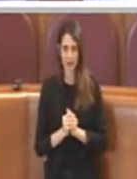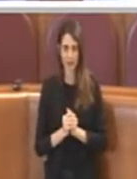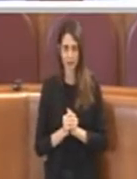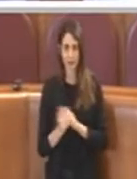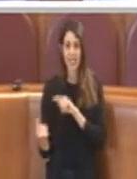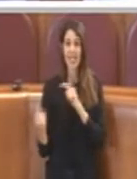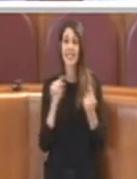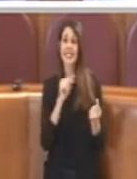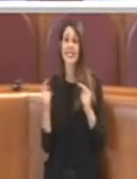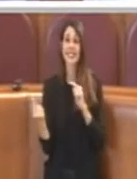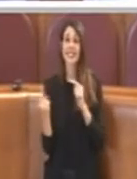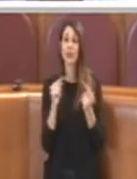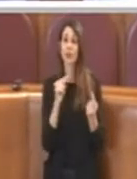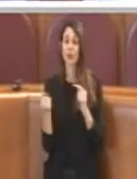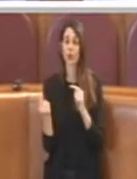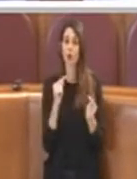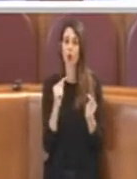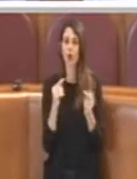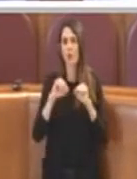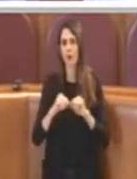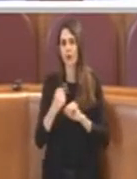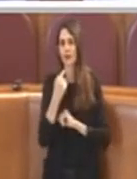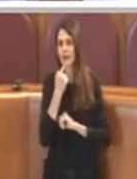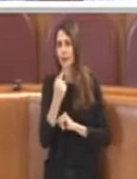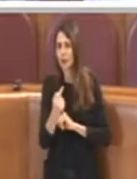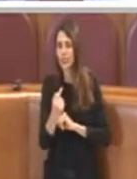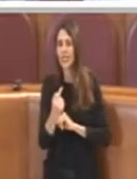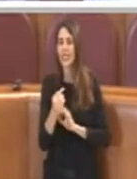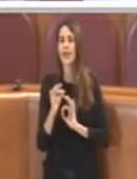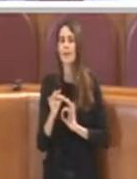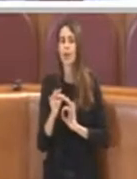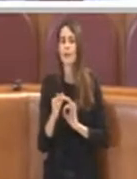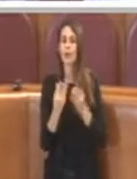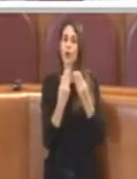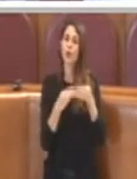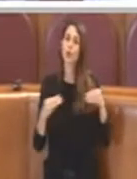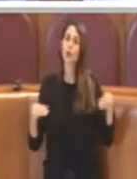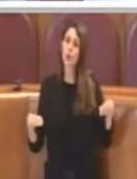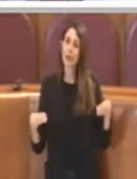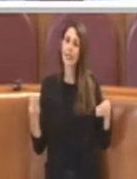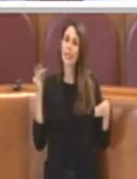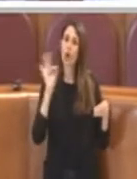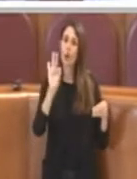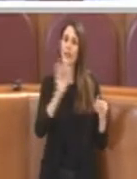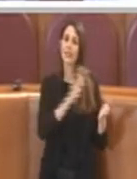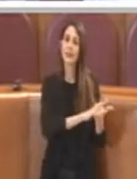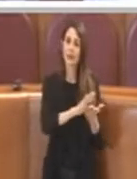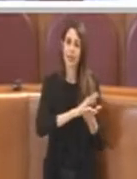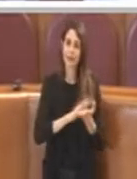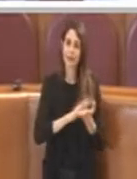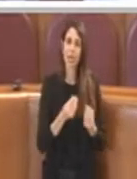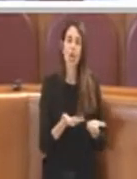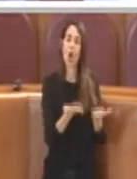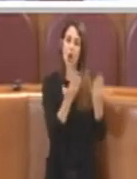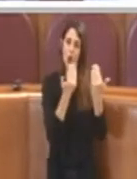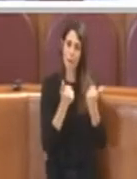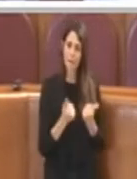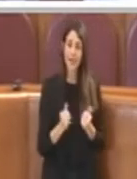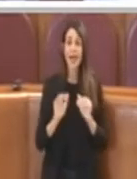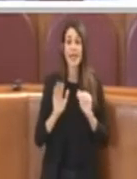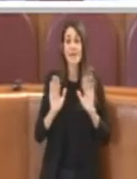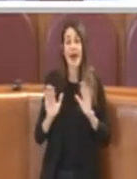finanziamo l'acquisto di materiale per le sanificazioni e definanziamo un altro